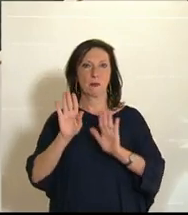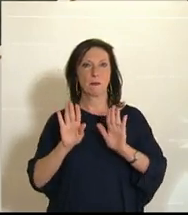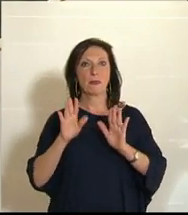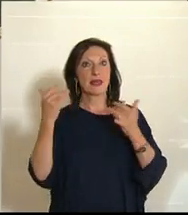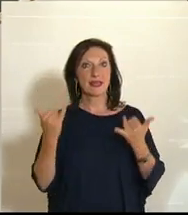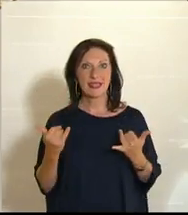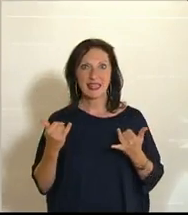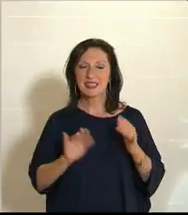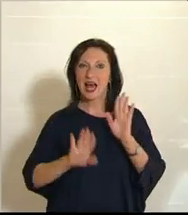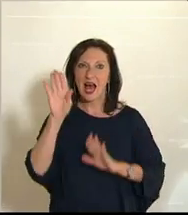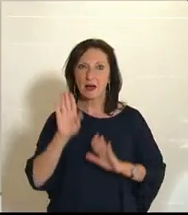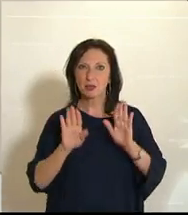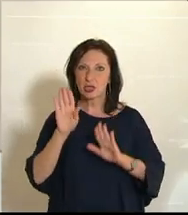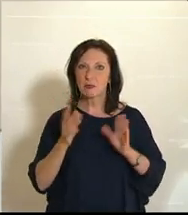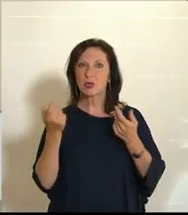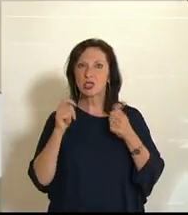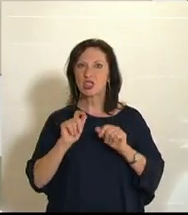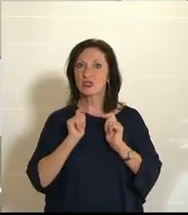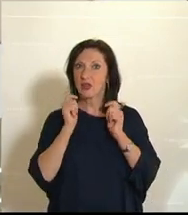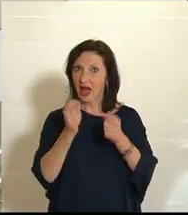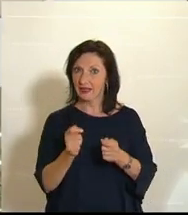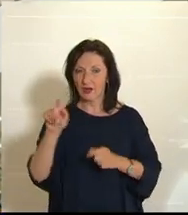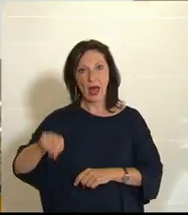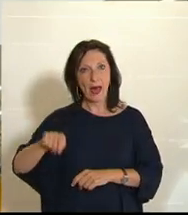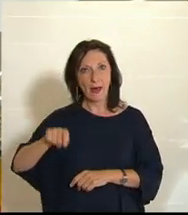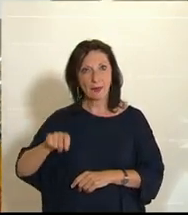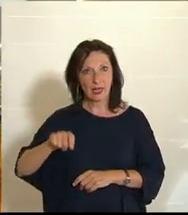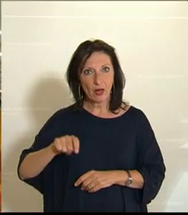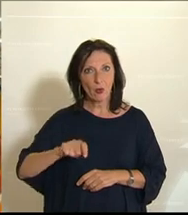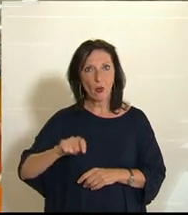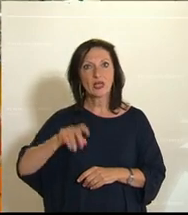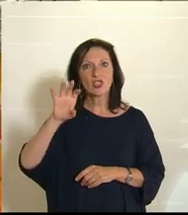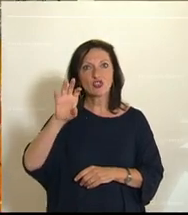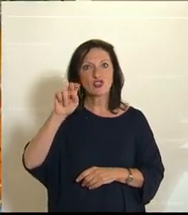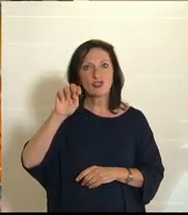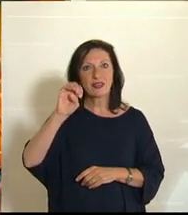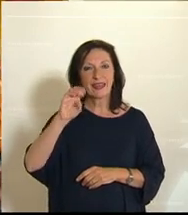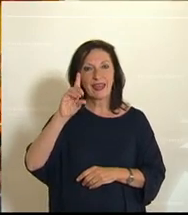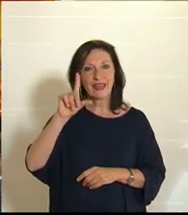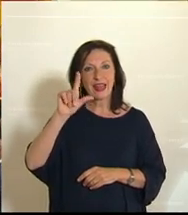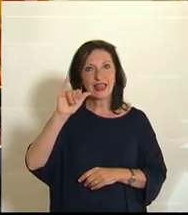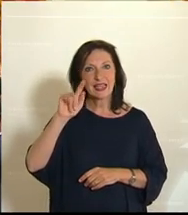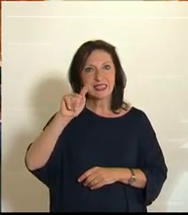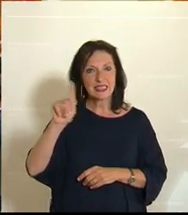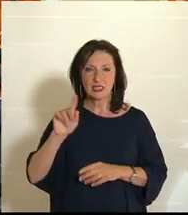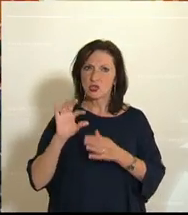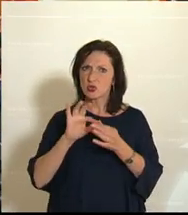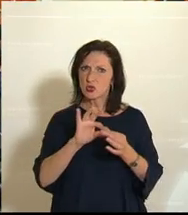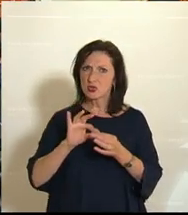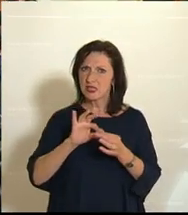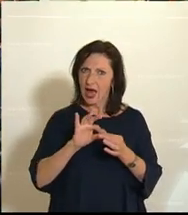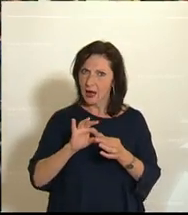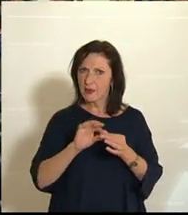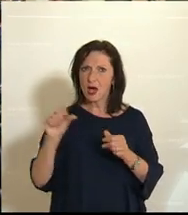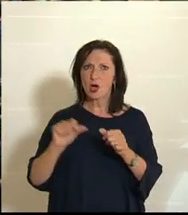gelangen nunmehr zur Abstimmung über den Entschließungsantrag der Abgeordneten Schnedlitz, Kolleginnen und Kollegen betreffend Amnestie